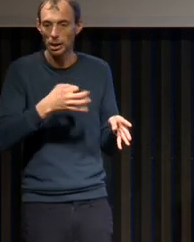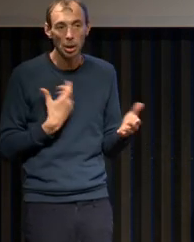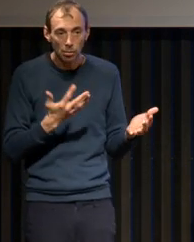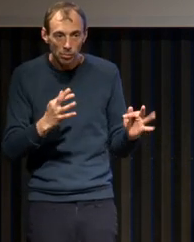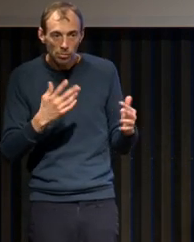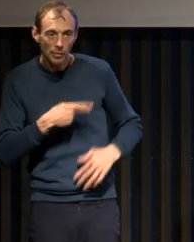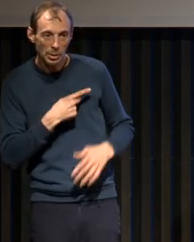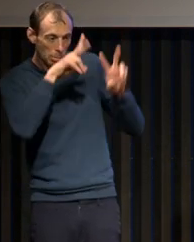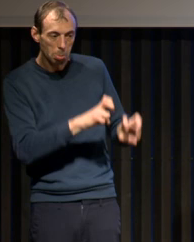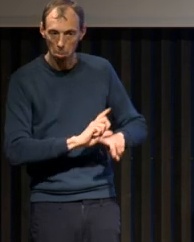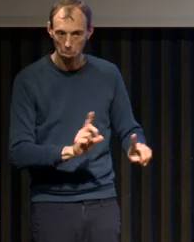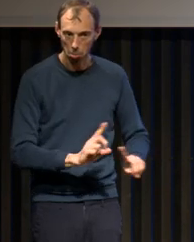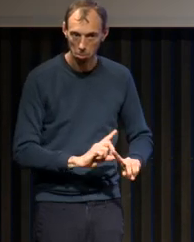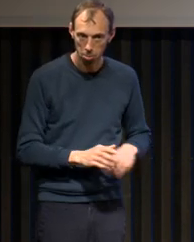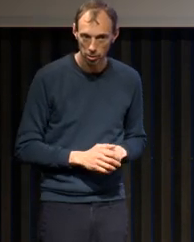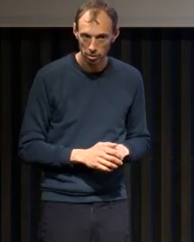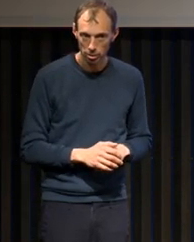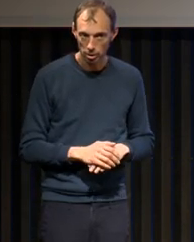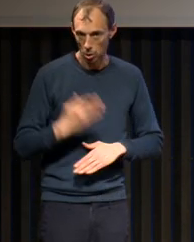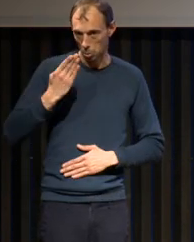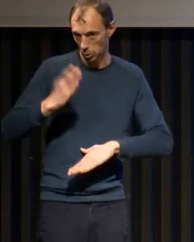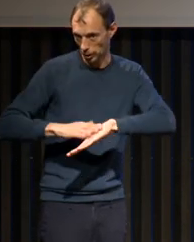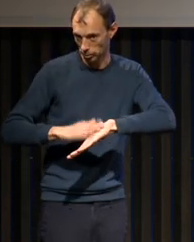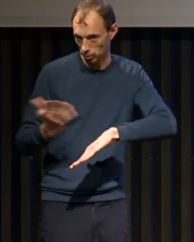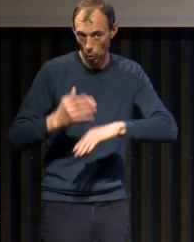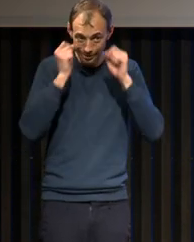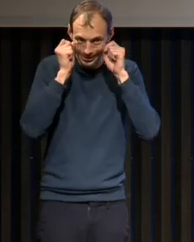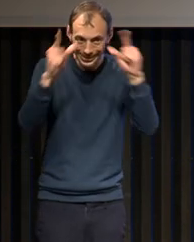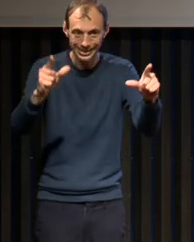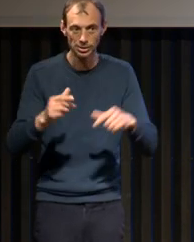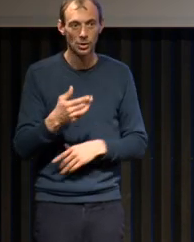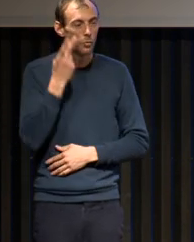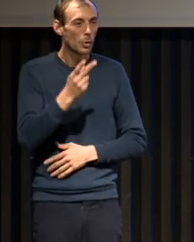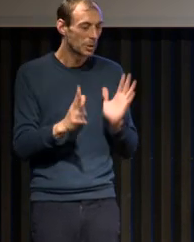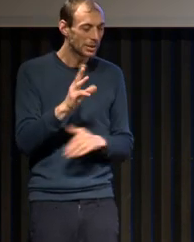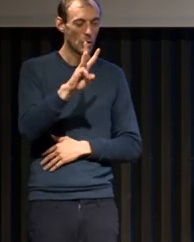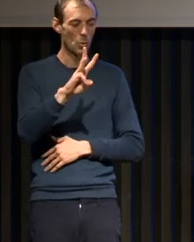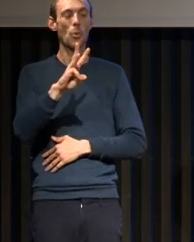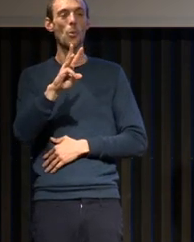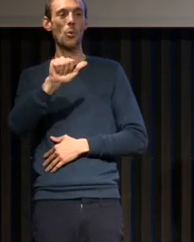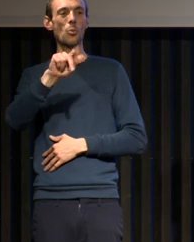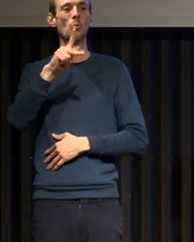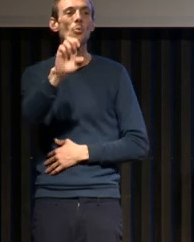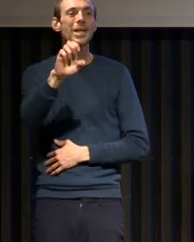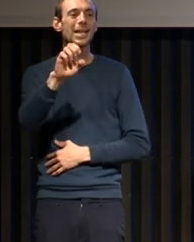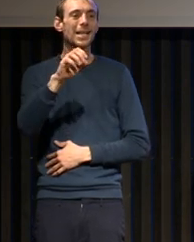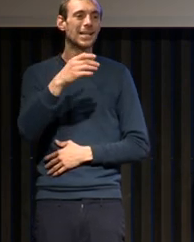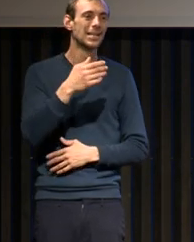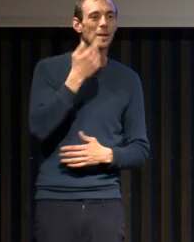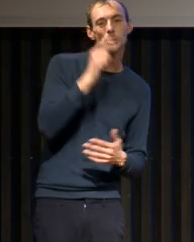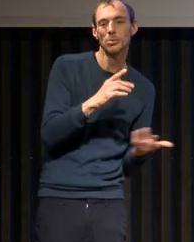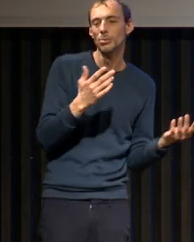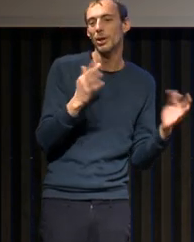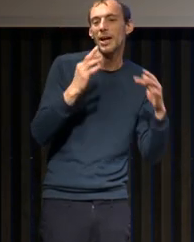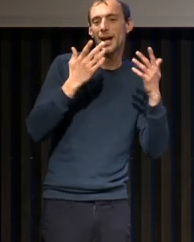Il est temps que la nation se réveille. Alors je pense, vous voyez, wake », alors c'est pas le woukisme, c'est plutôt l'éveil par rapport au sommeil. Il est temps